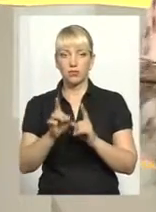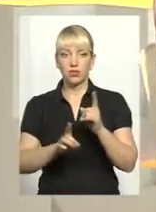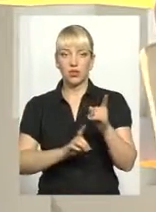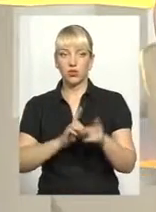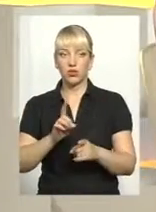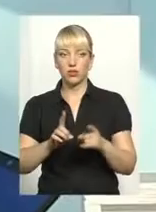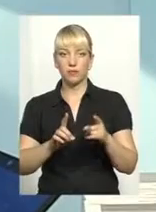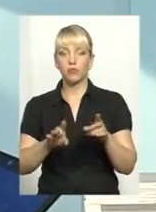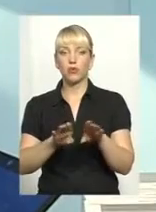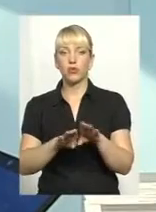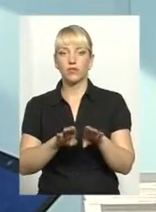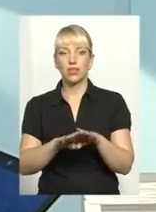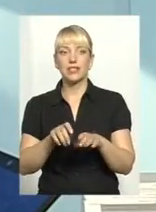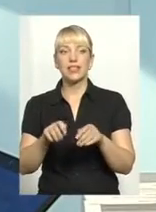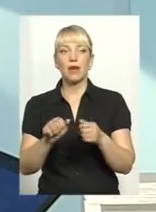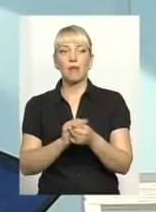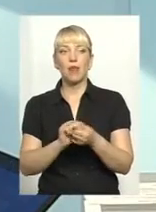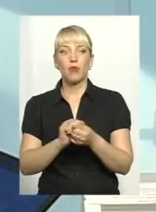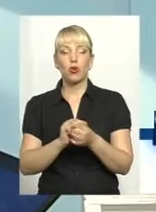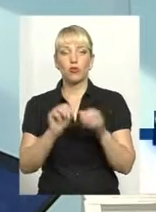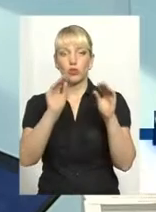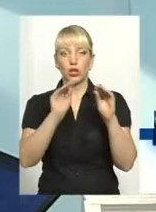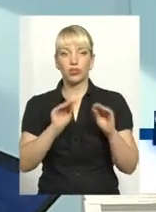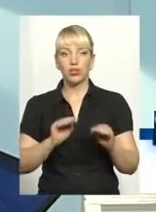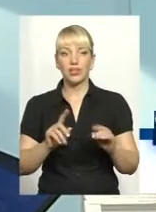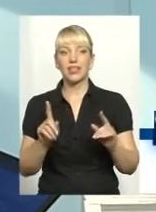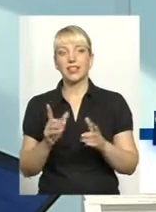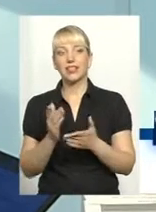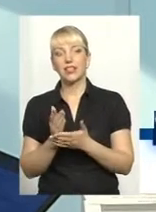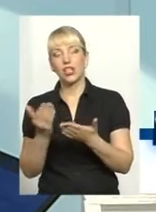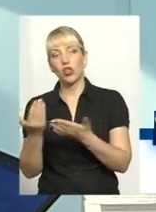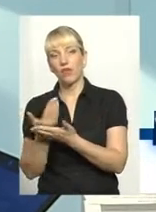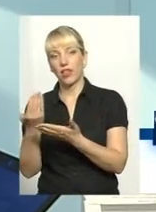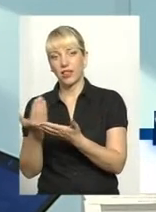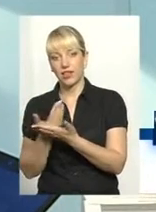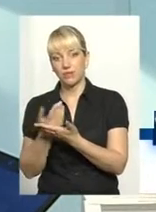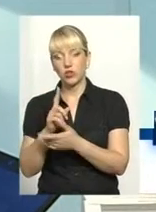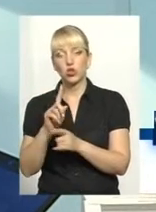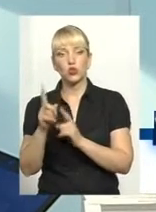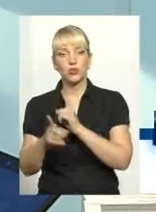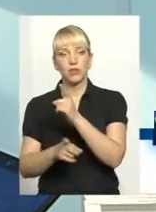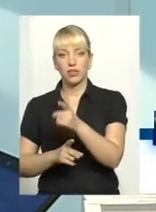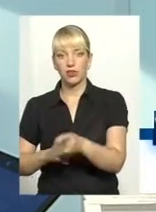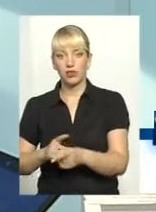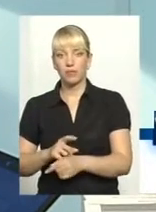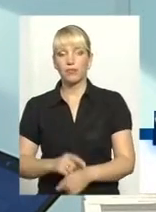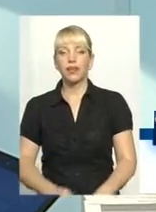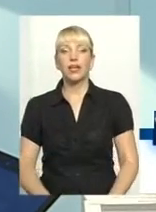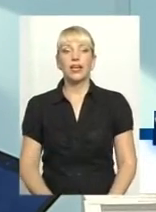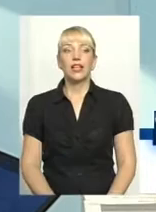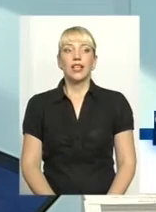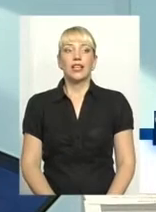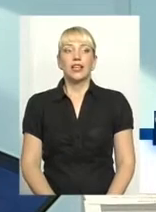порівняно з паперовою декларацією, які новели є, і що змінилося. Перш за все, не змінилося це